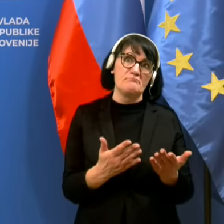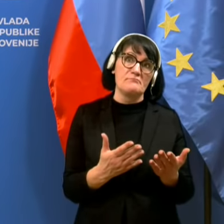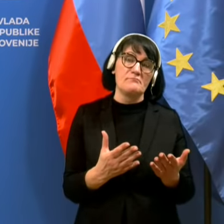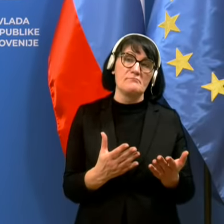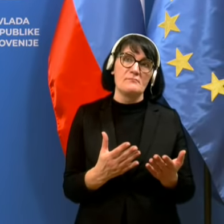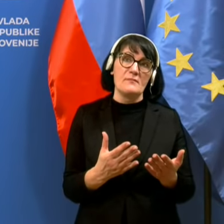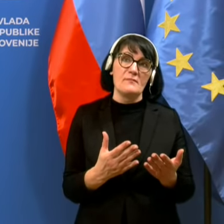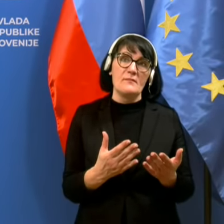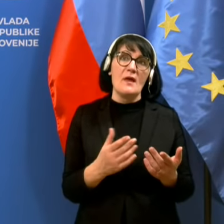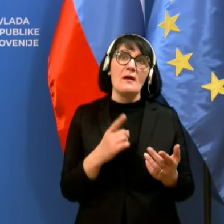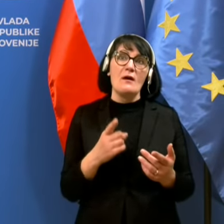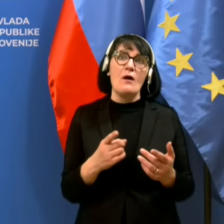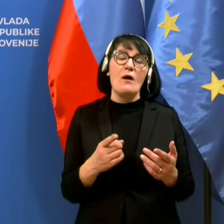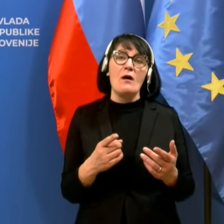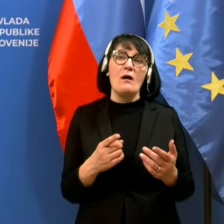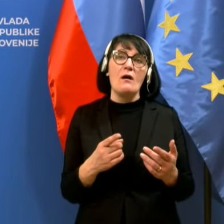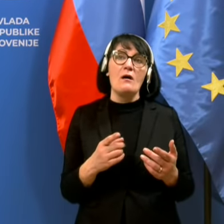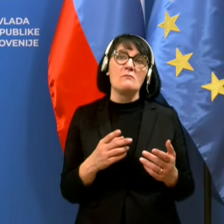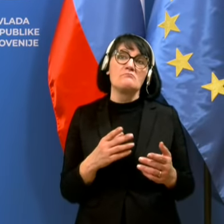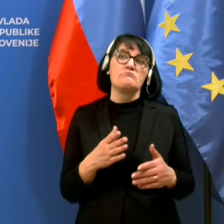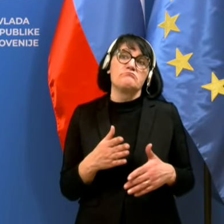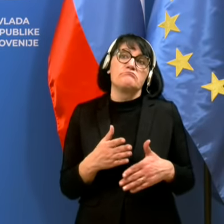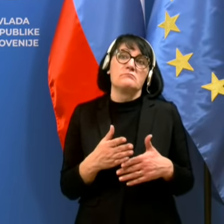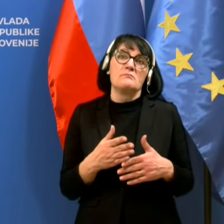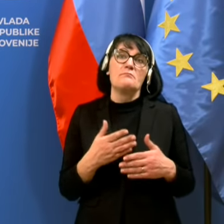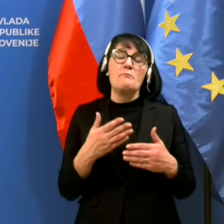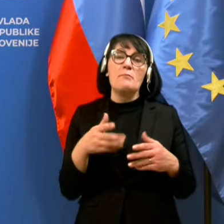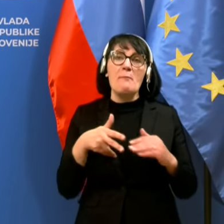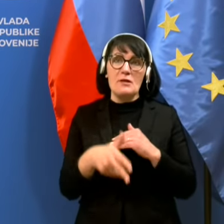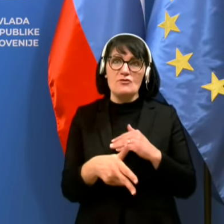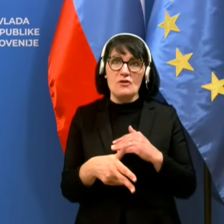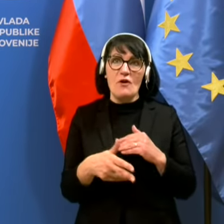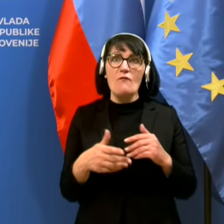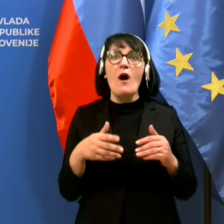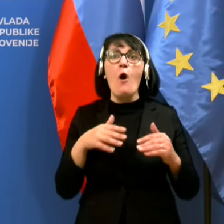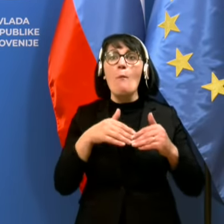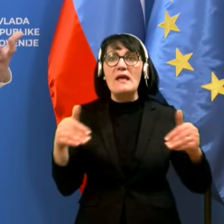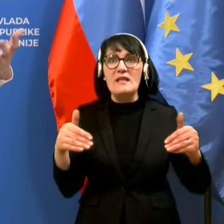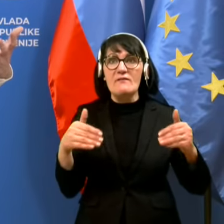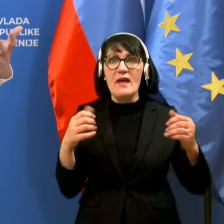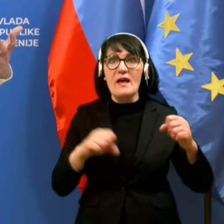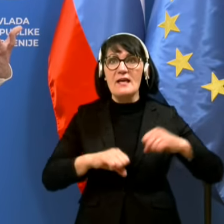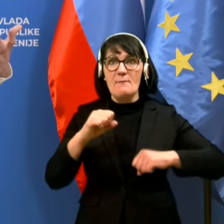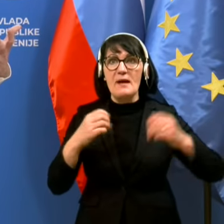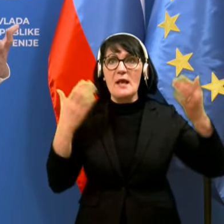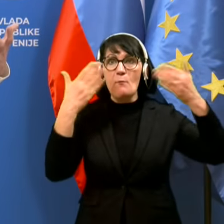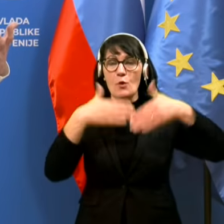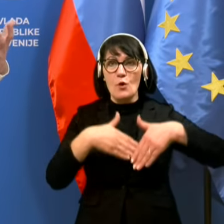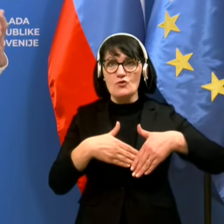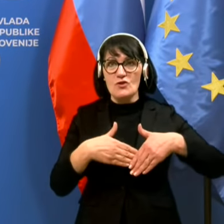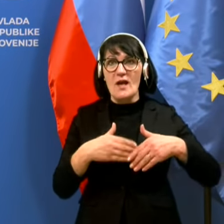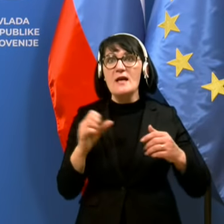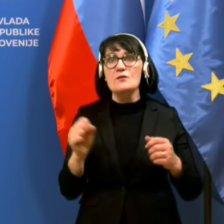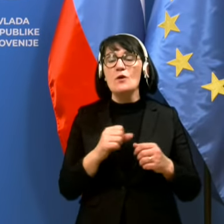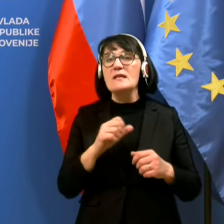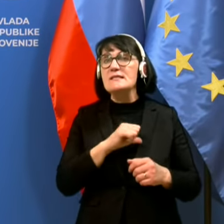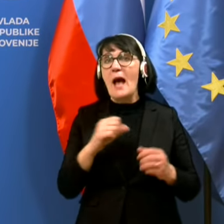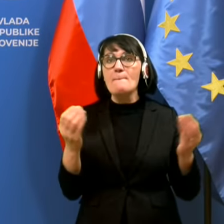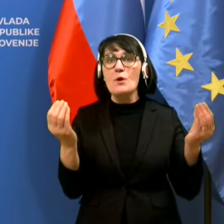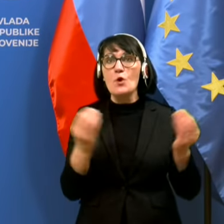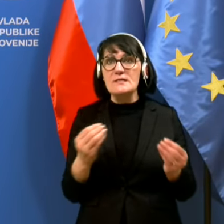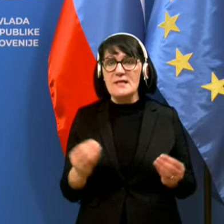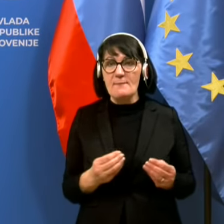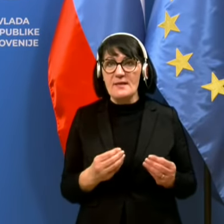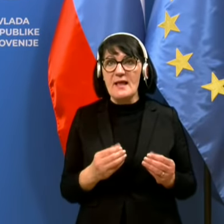omejitev gibanja po noči. Zato, ker epidemiološki koncept tega je, kako čemo reči, zmanjšamo